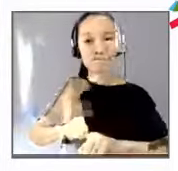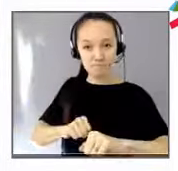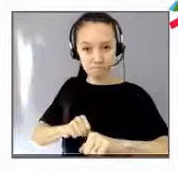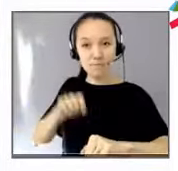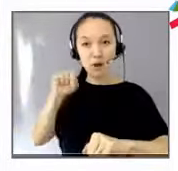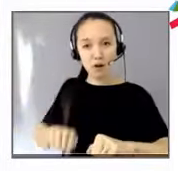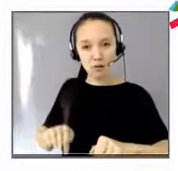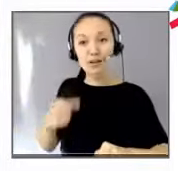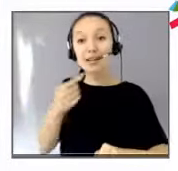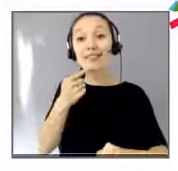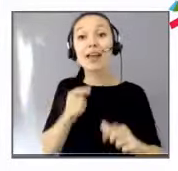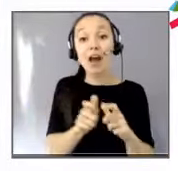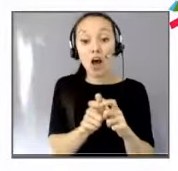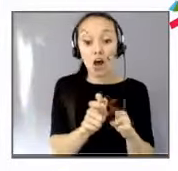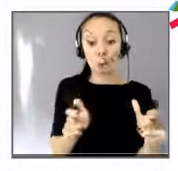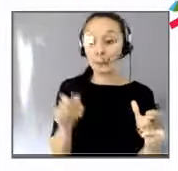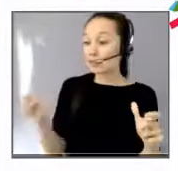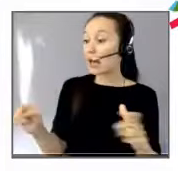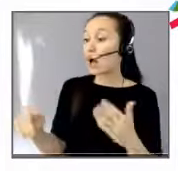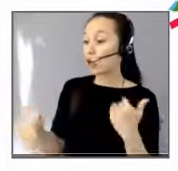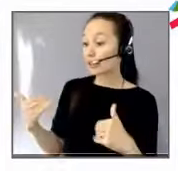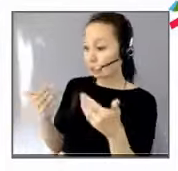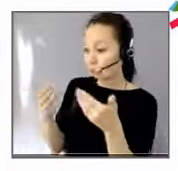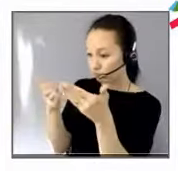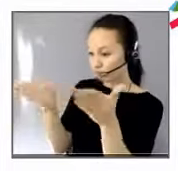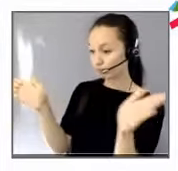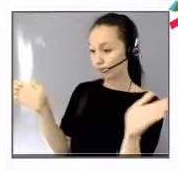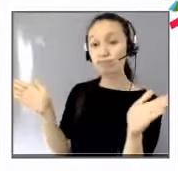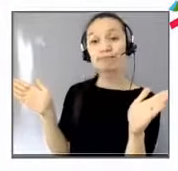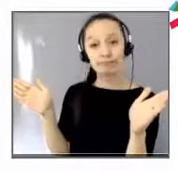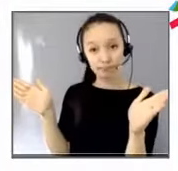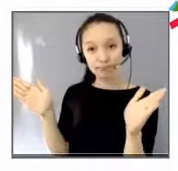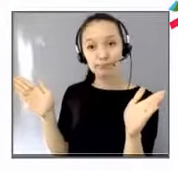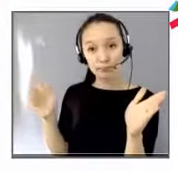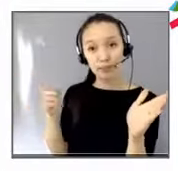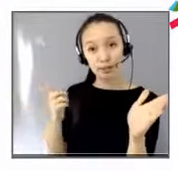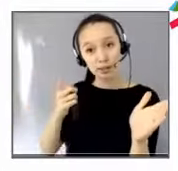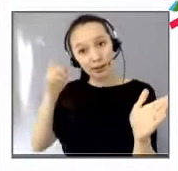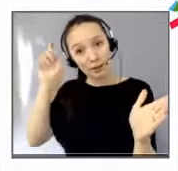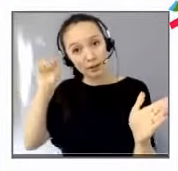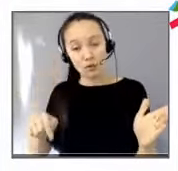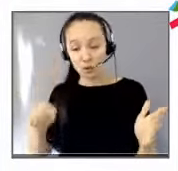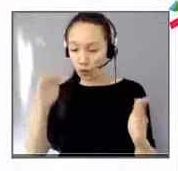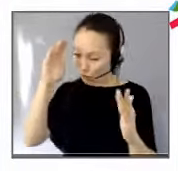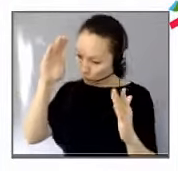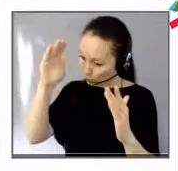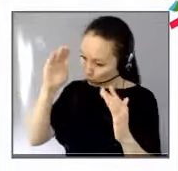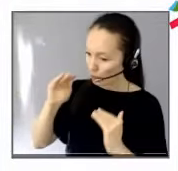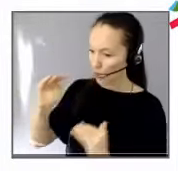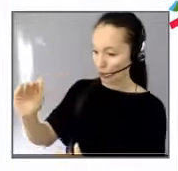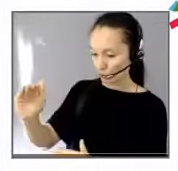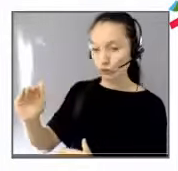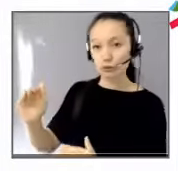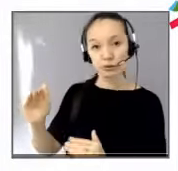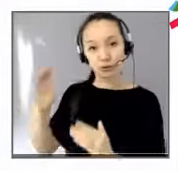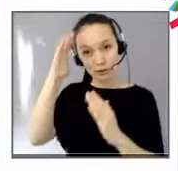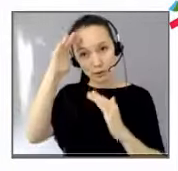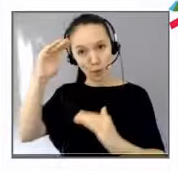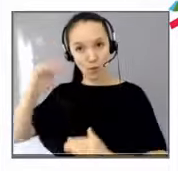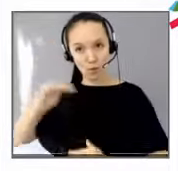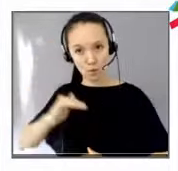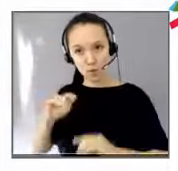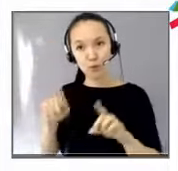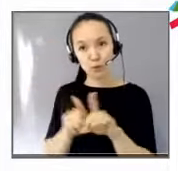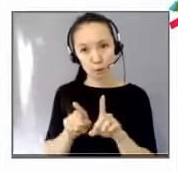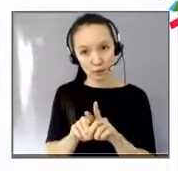au handicap, il faut avoir une certaine confiance aussi et ne pas s'arrêter à toutes les difficultés. On